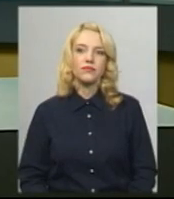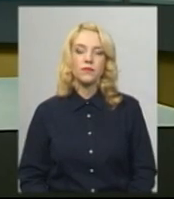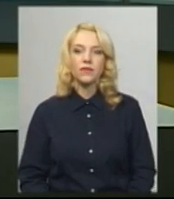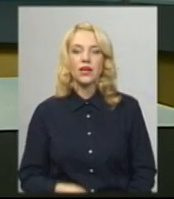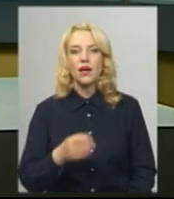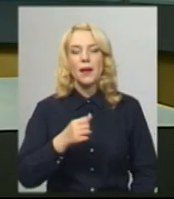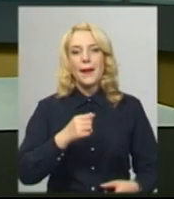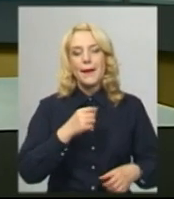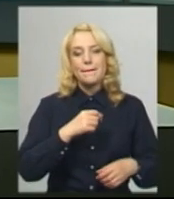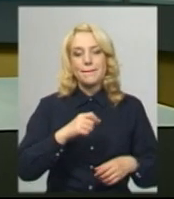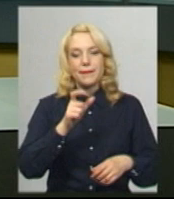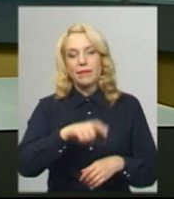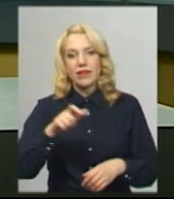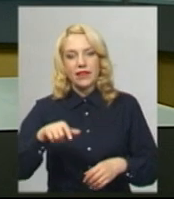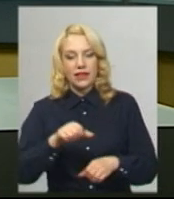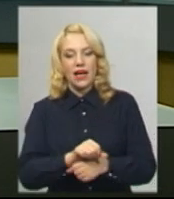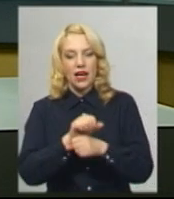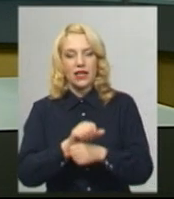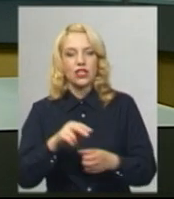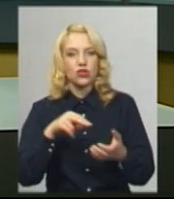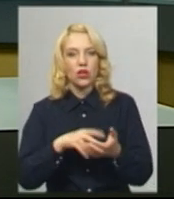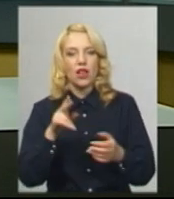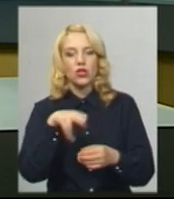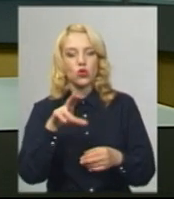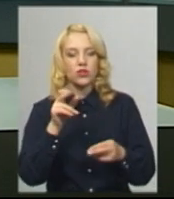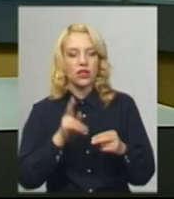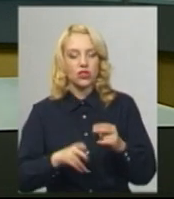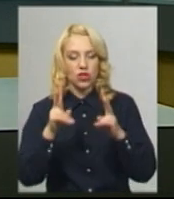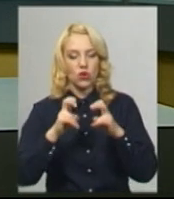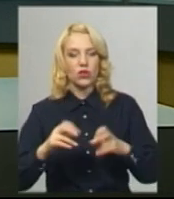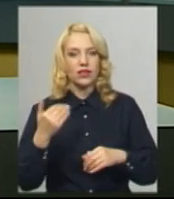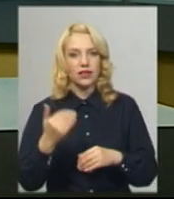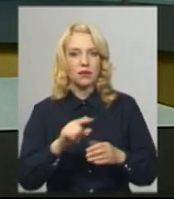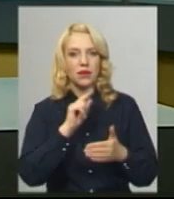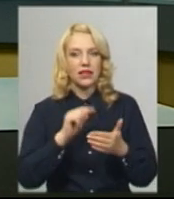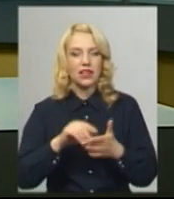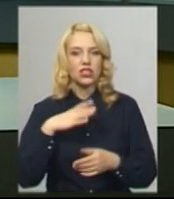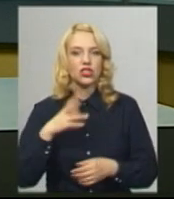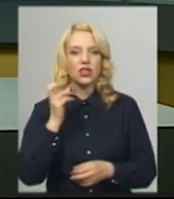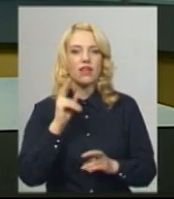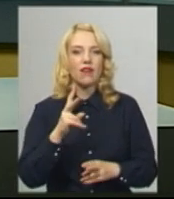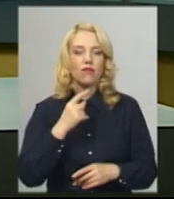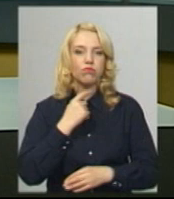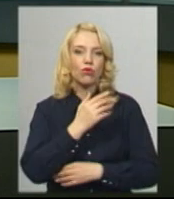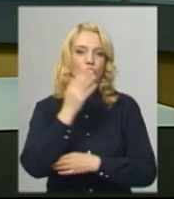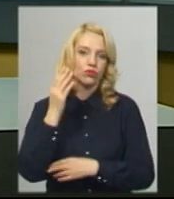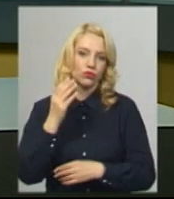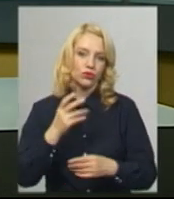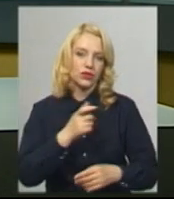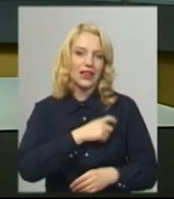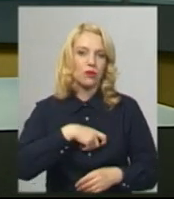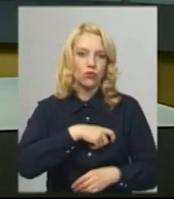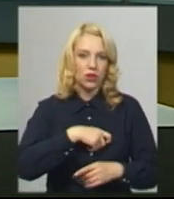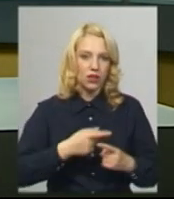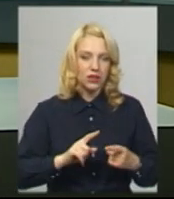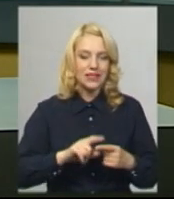Бітингарі стояли до закінчення розгляду питання, яке їх цікавить, та чекали, як за нього проголосують народні обранці. За